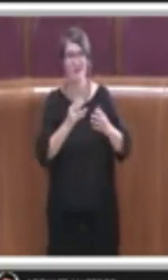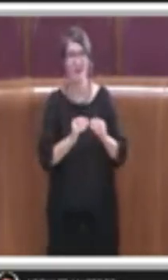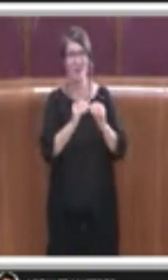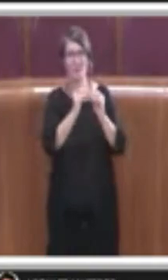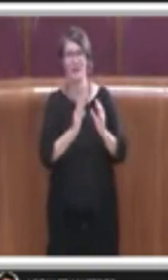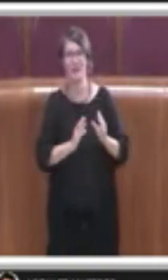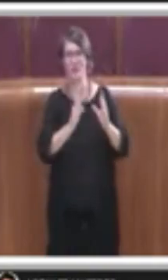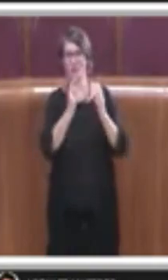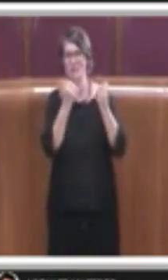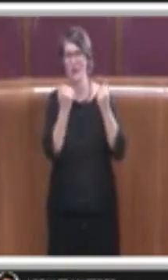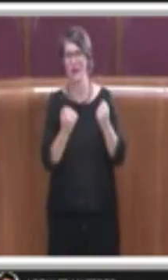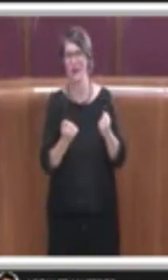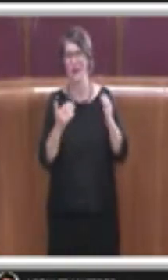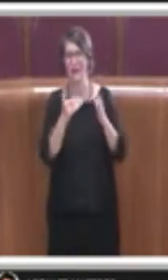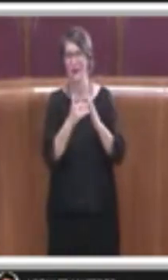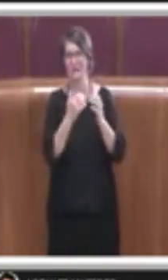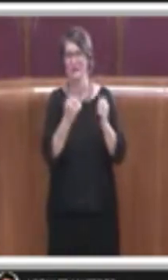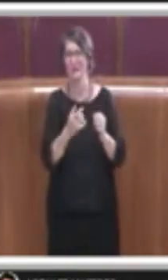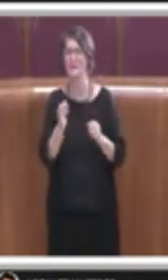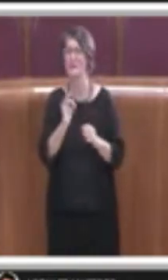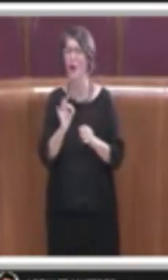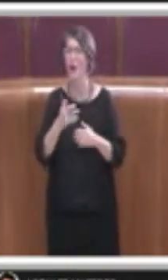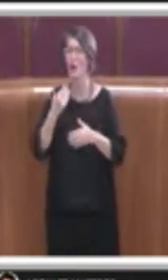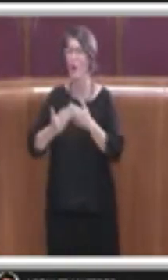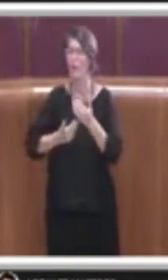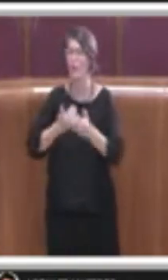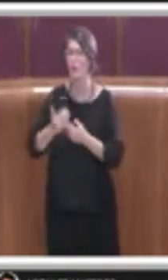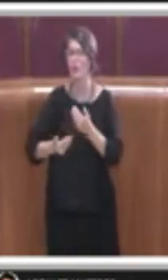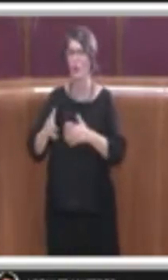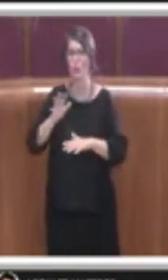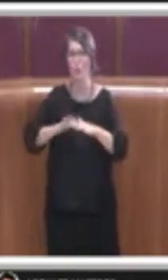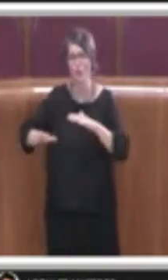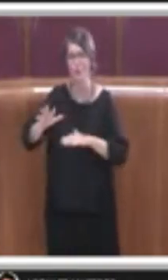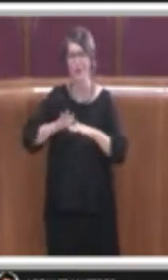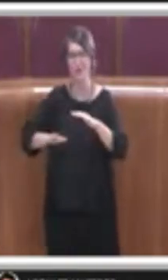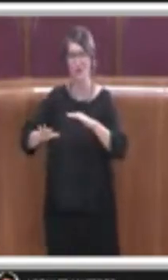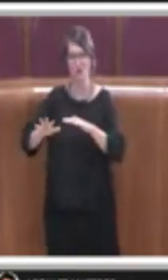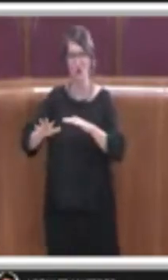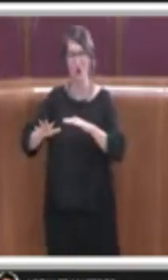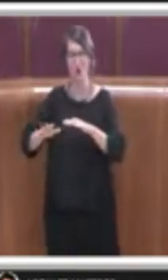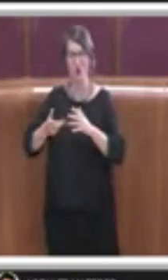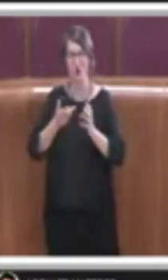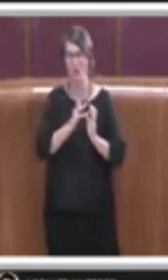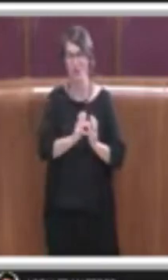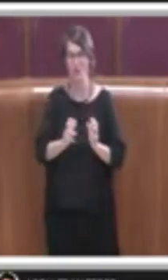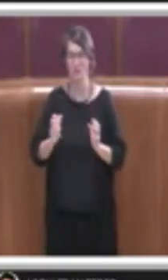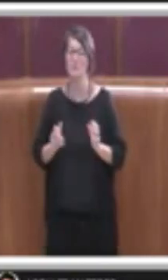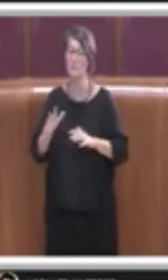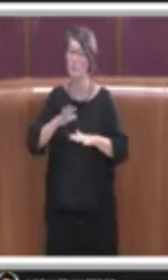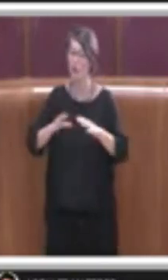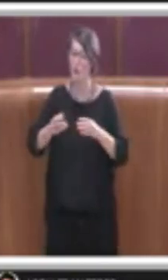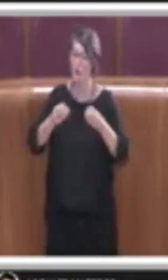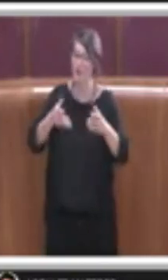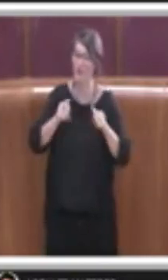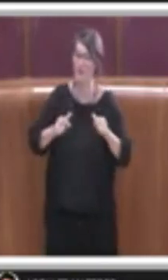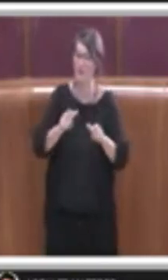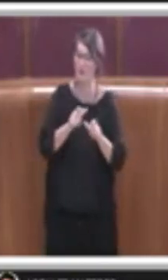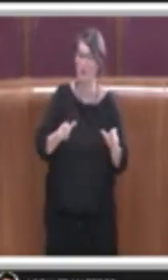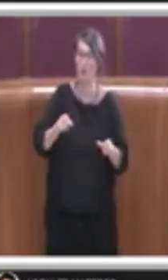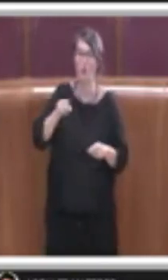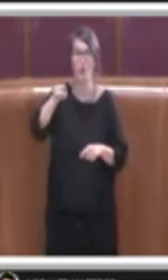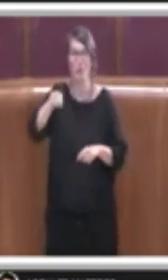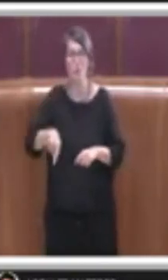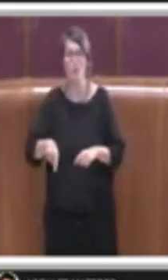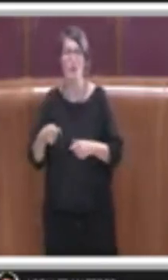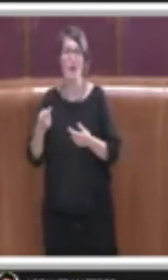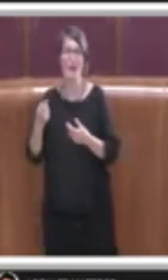di azioni e di rete di informazioni, formazione e sostegno sia per i servizi territoriali che per i cittadini. Quindi è emersa